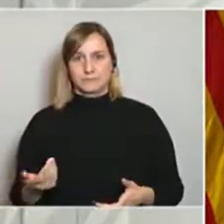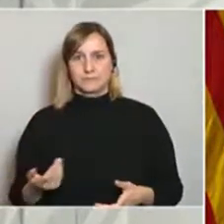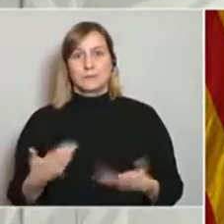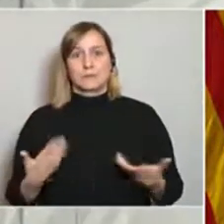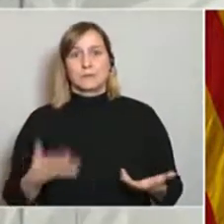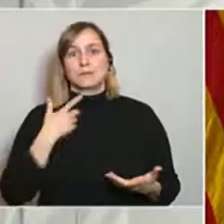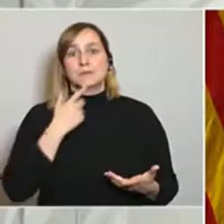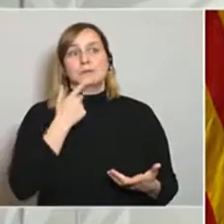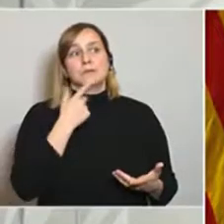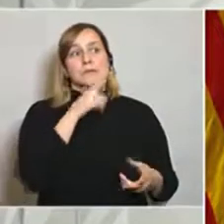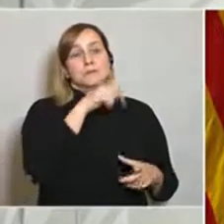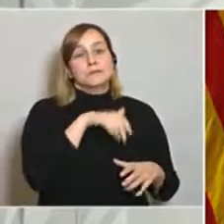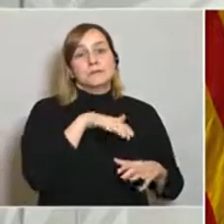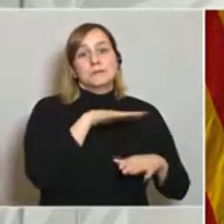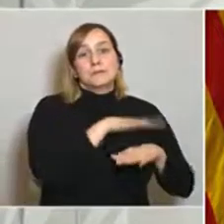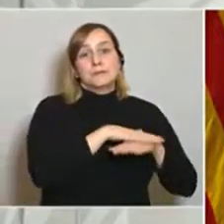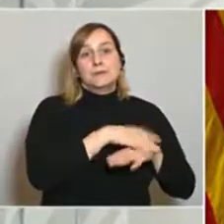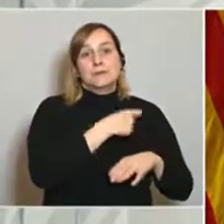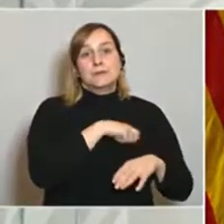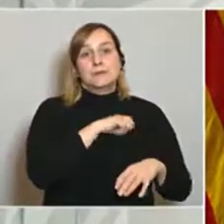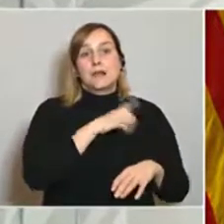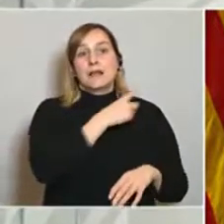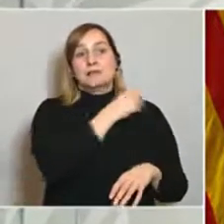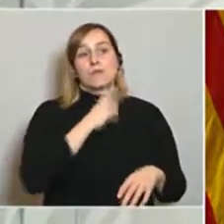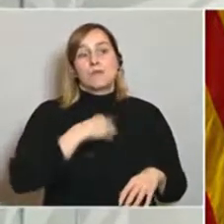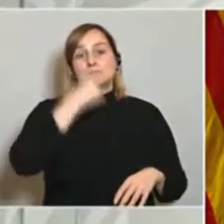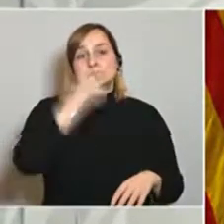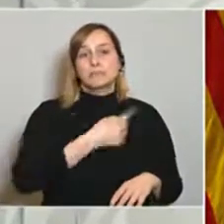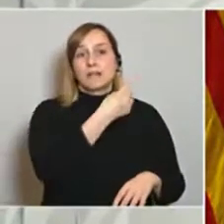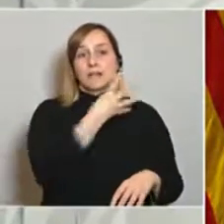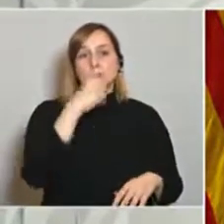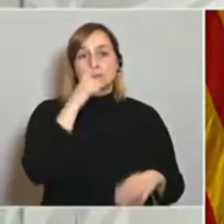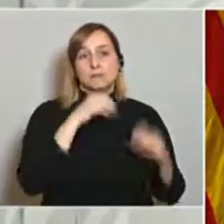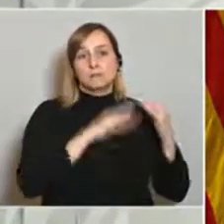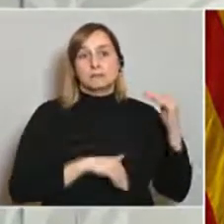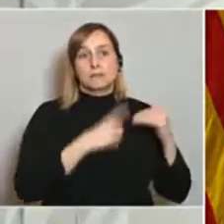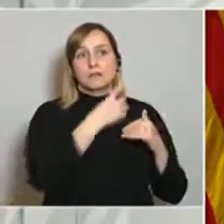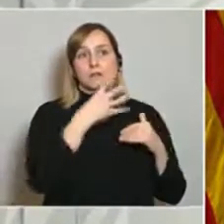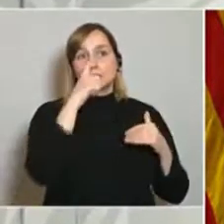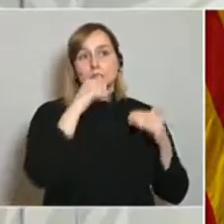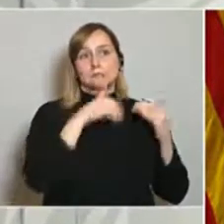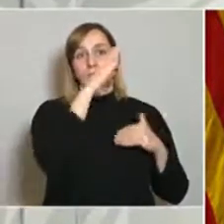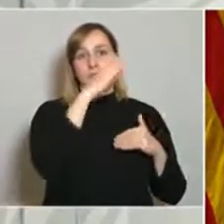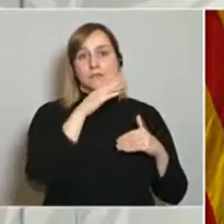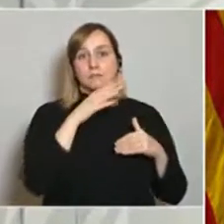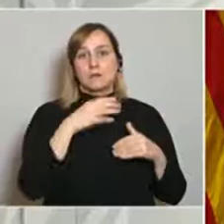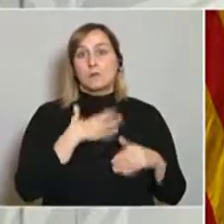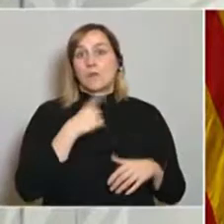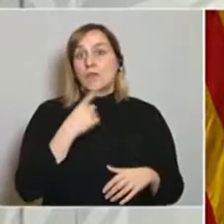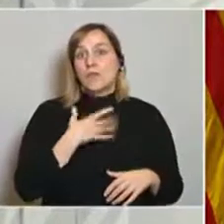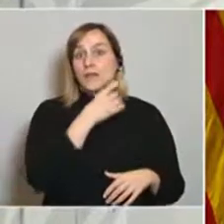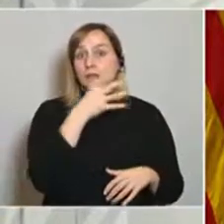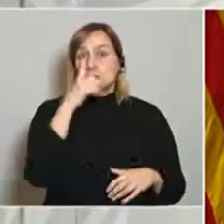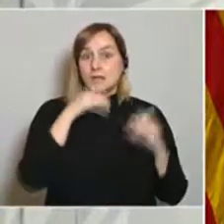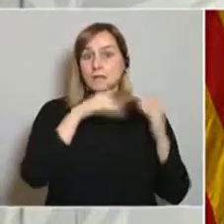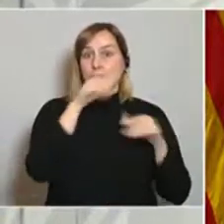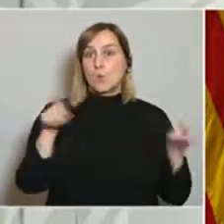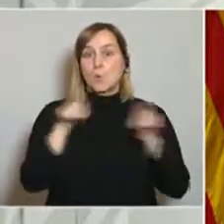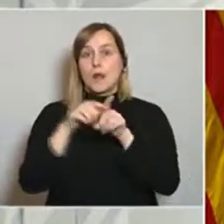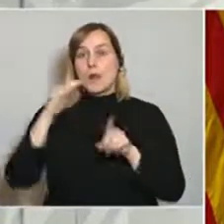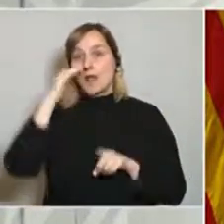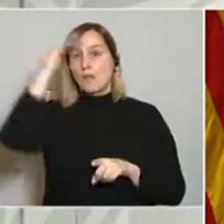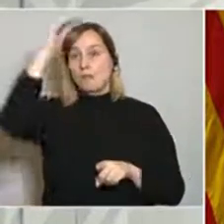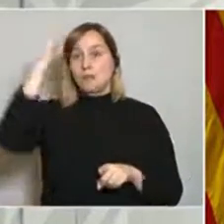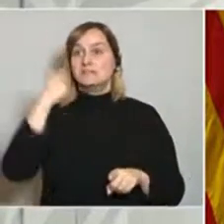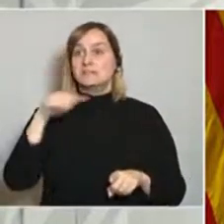respecte als 14 anys el que diuen és més enllà dels 14 anys podran fer el mateix que feien els adults si tenen permís i,